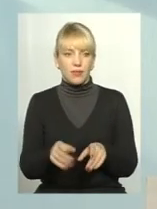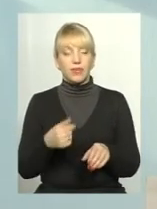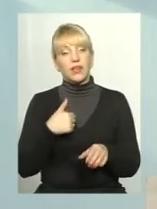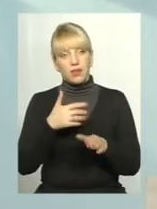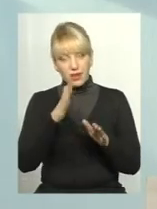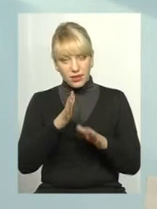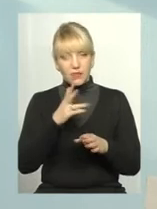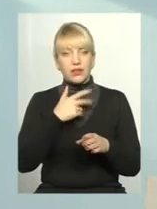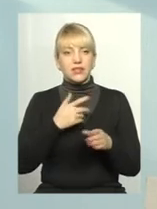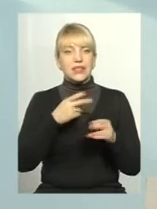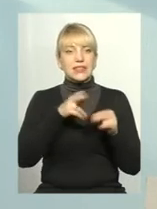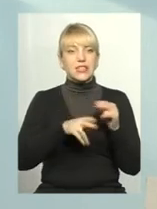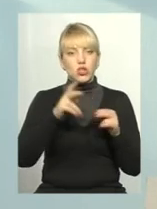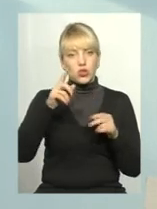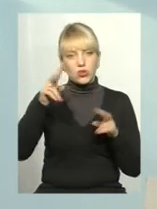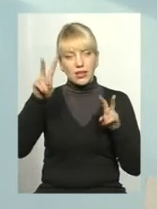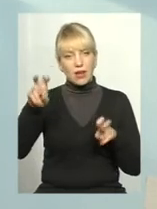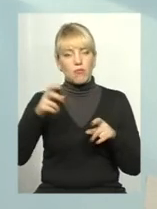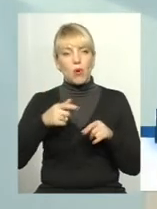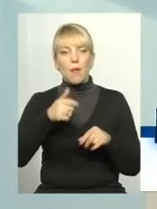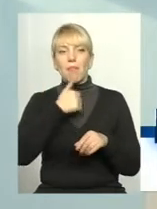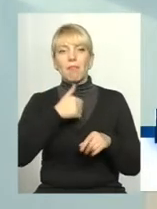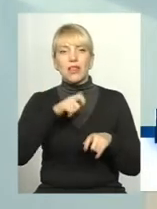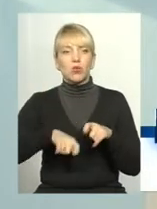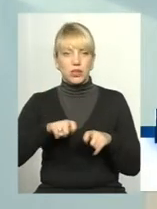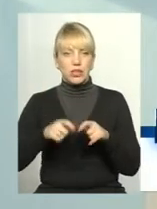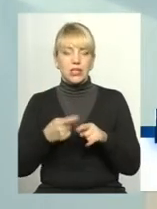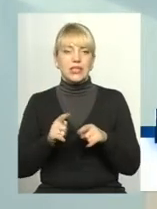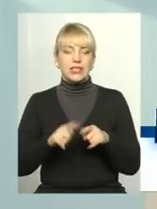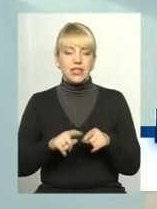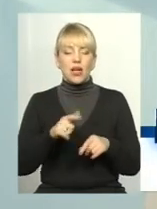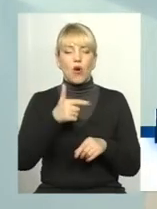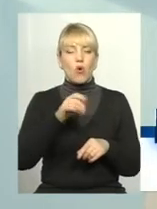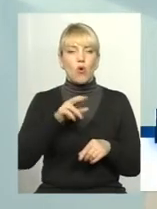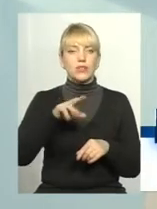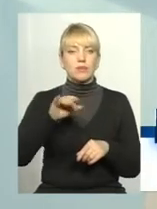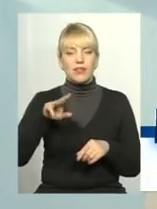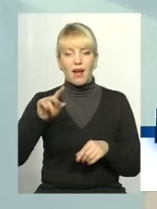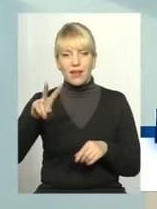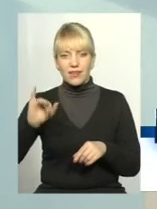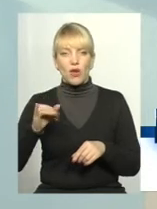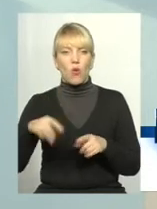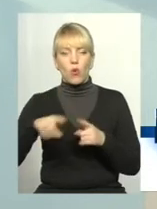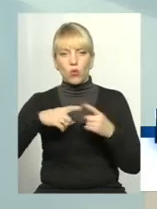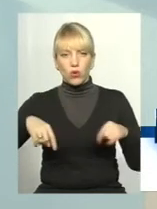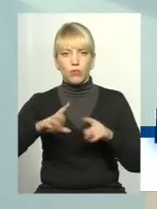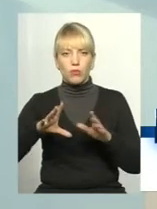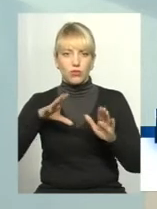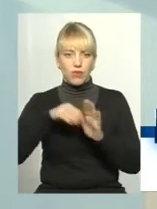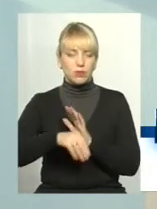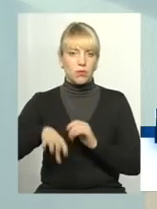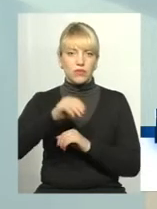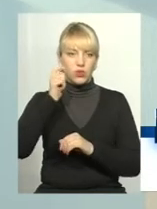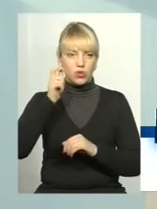пілота. Пілотних регіонів не буде. Ці госпітальні округи будуть введені по всій Україні. Тобто десь близько